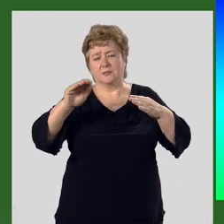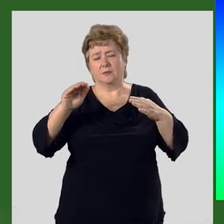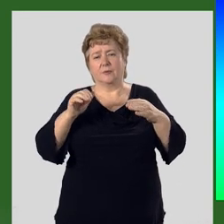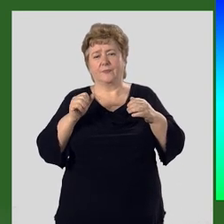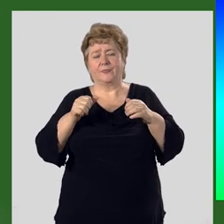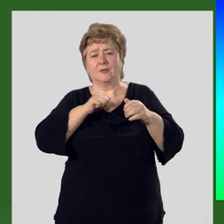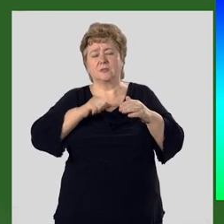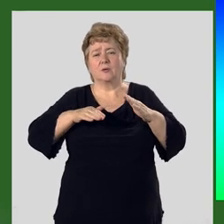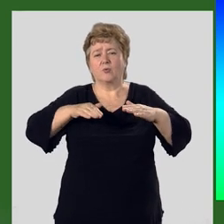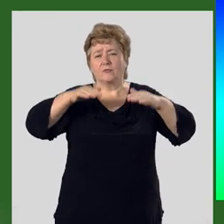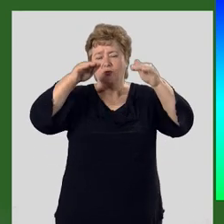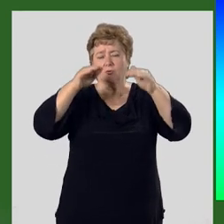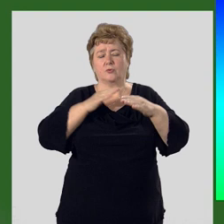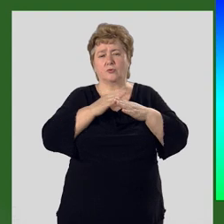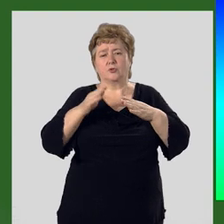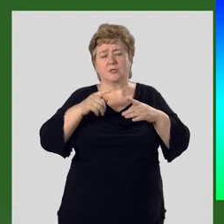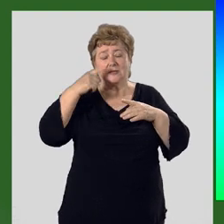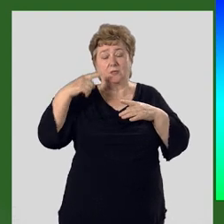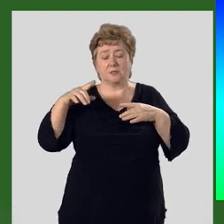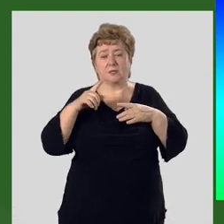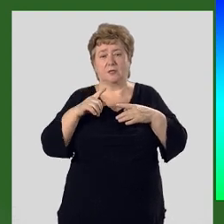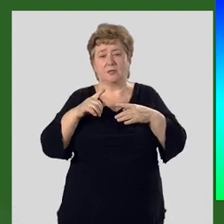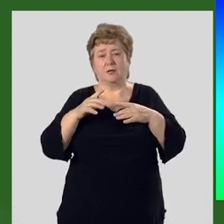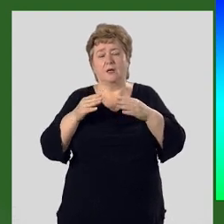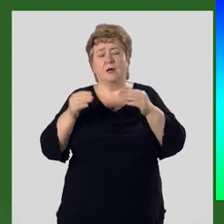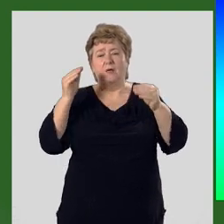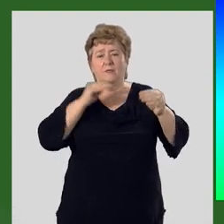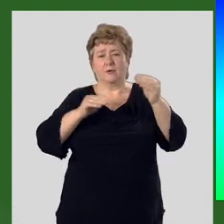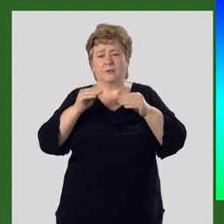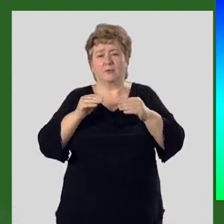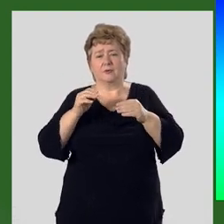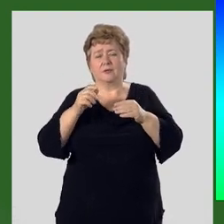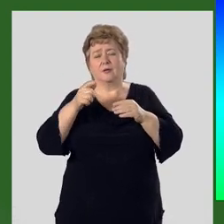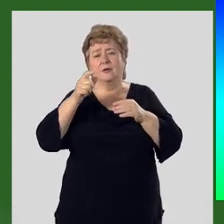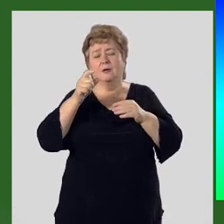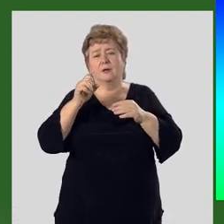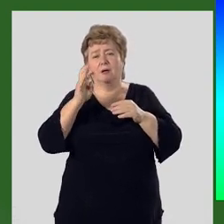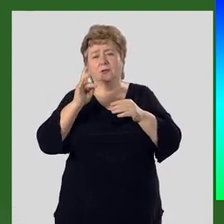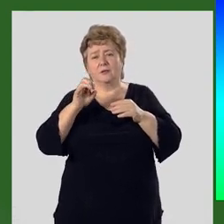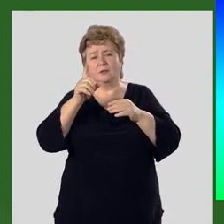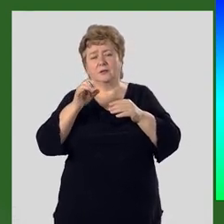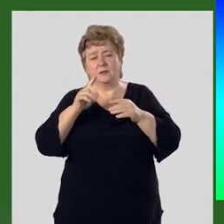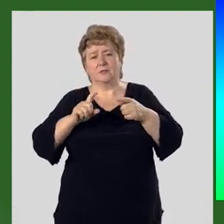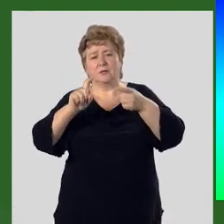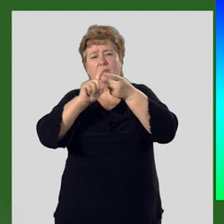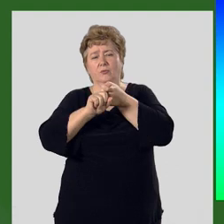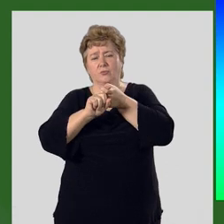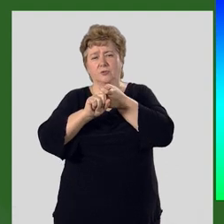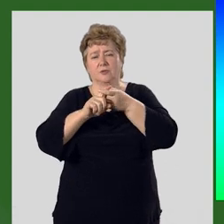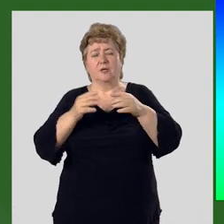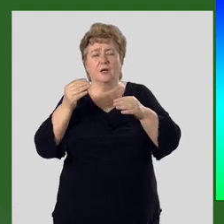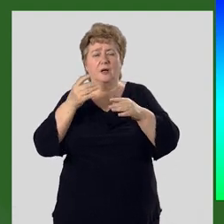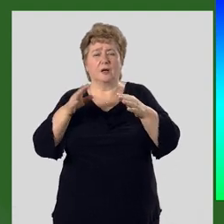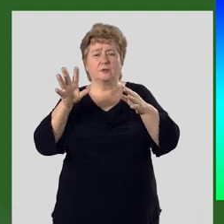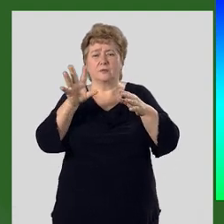Самую высокую часть Кыргызстана формирует Хан-Тен-Гринский горный узел, который